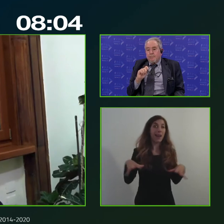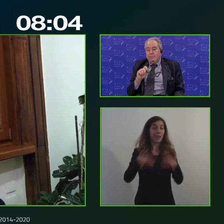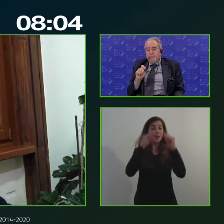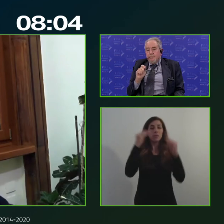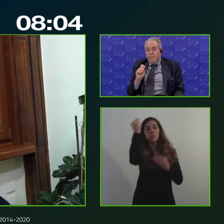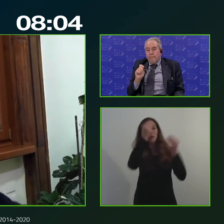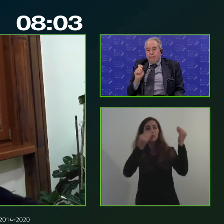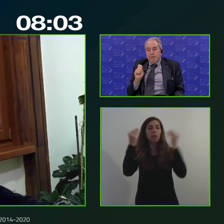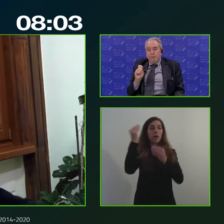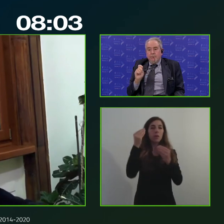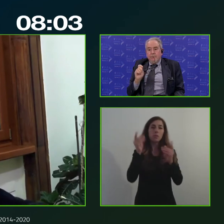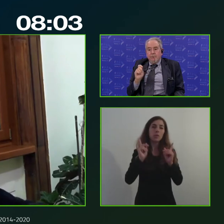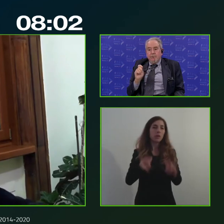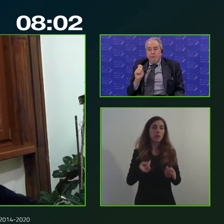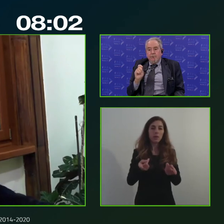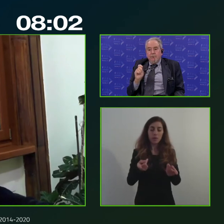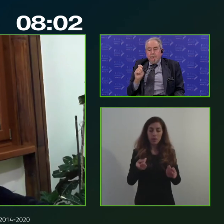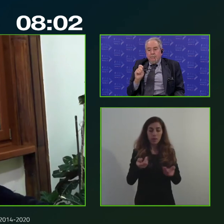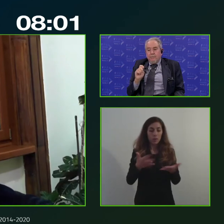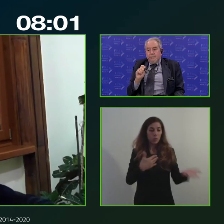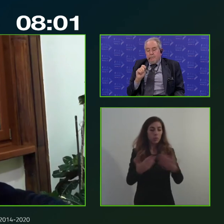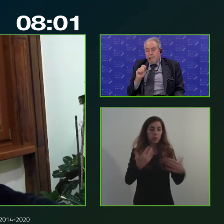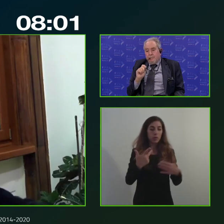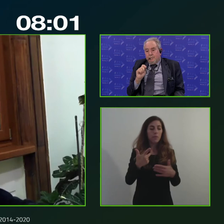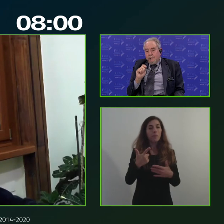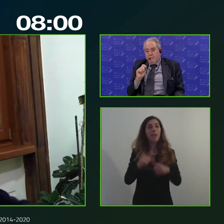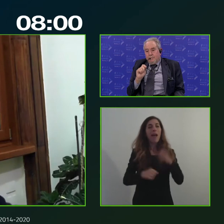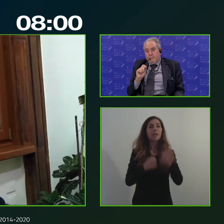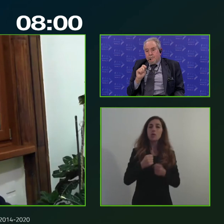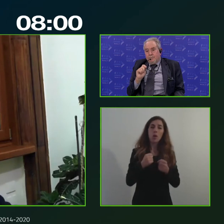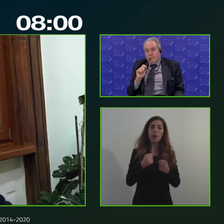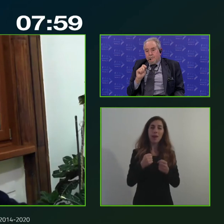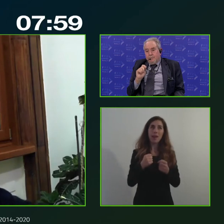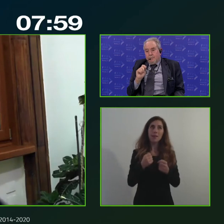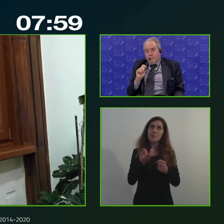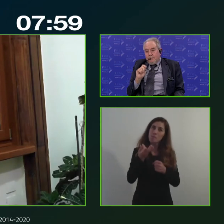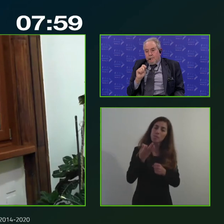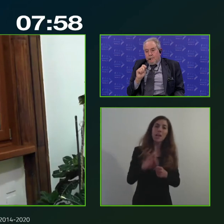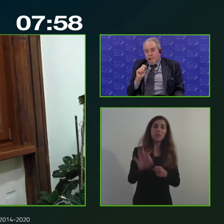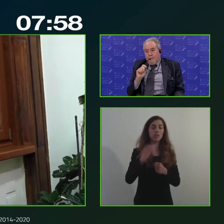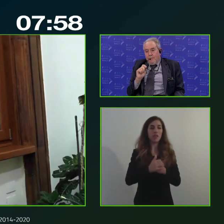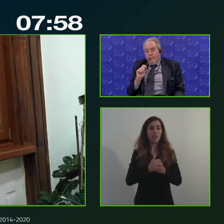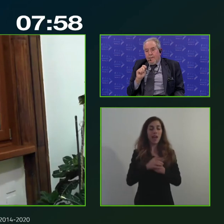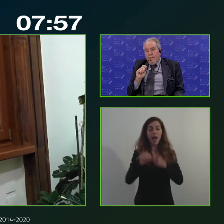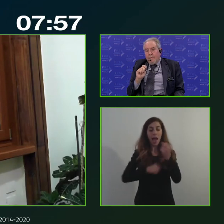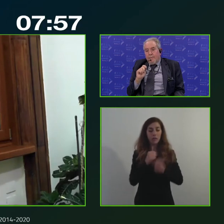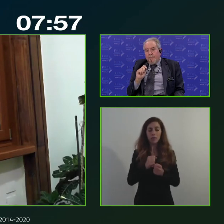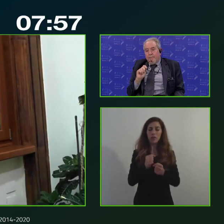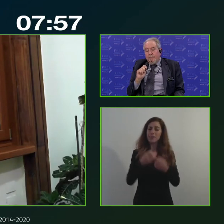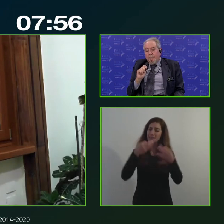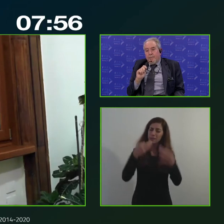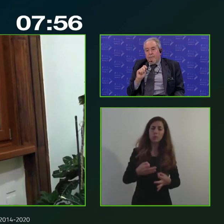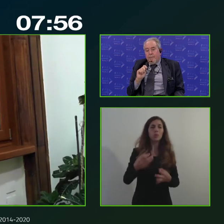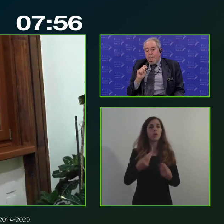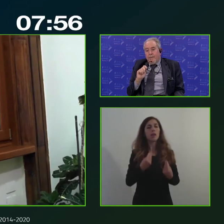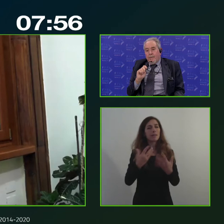una specifica come dire azione che potesse diciamo in qualche modo soddisfare questa esigenza